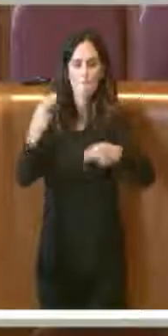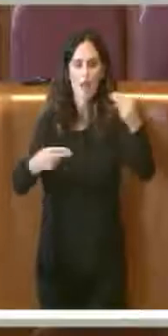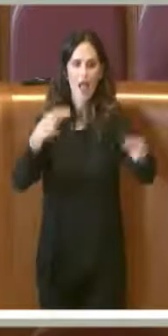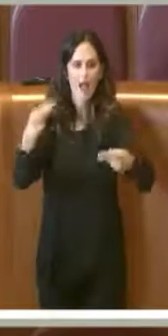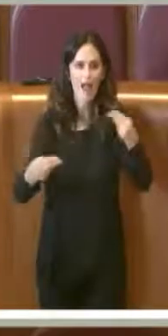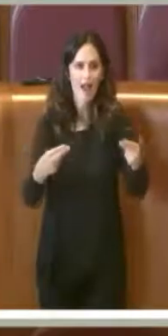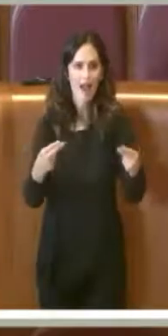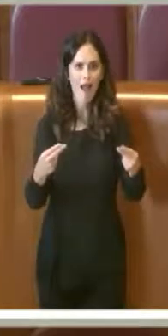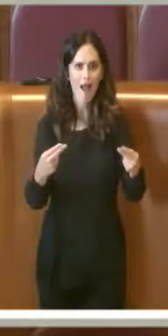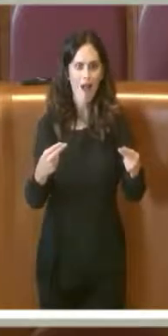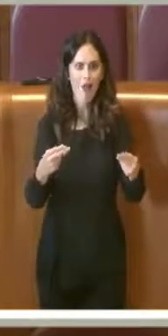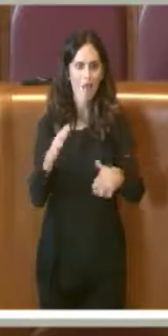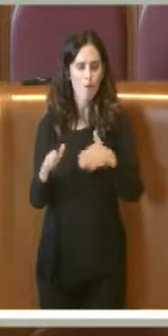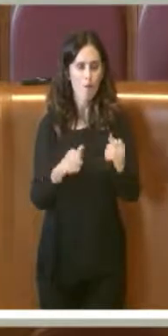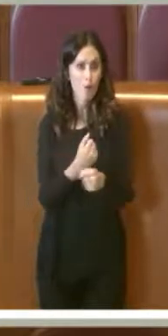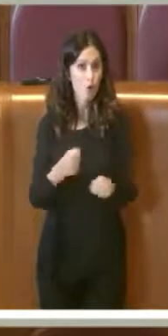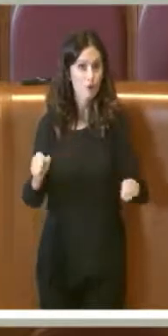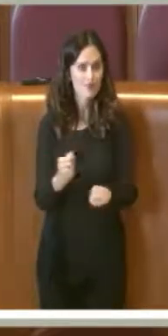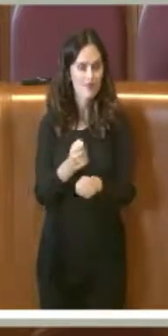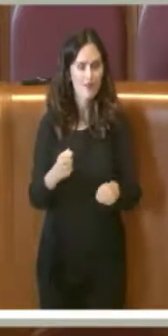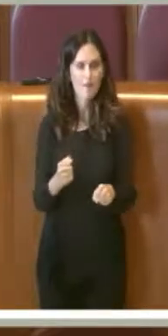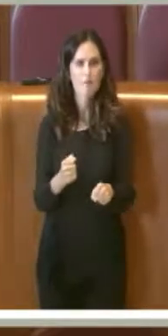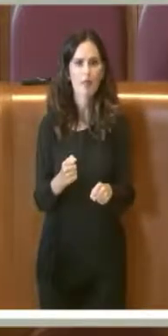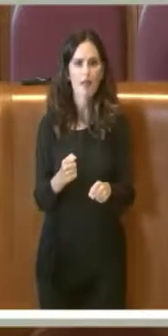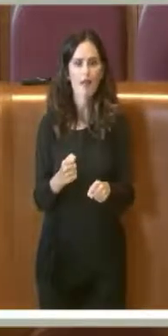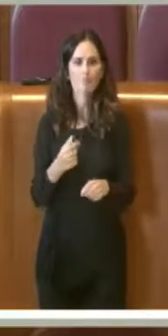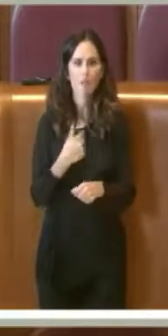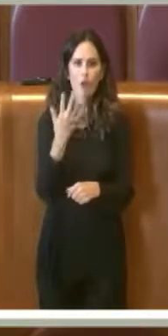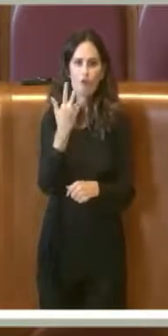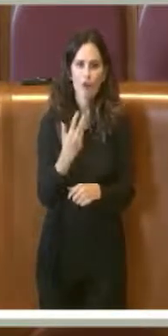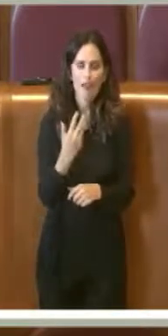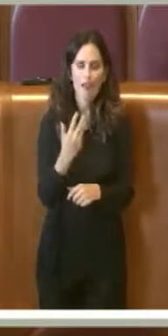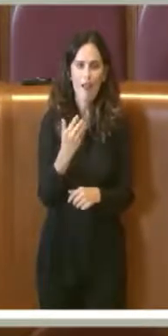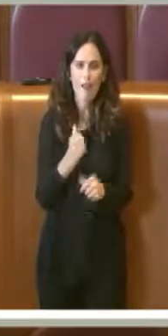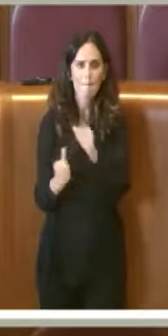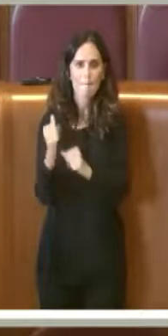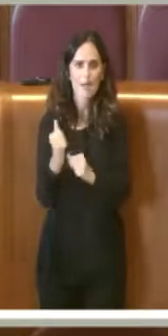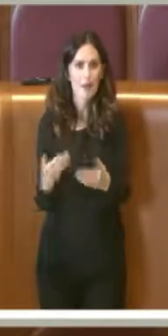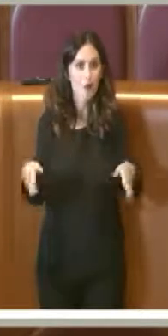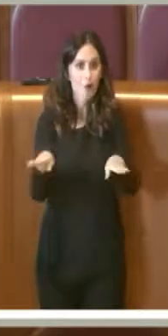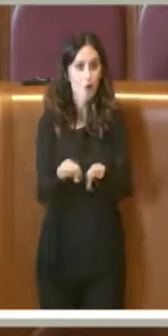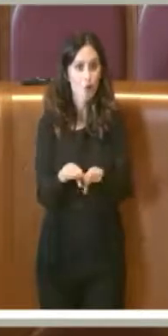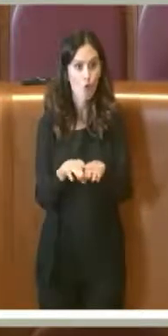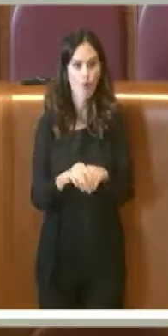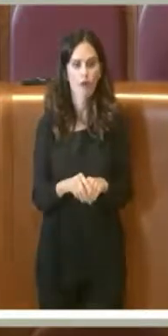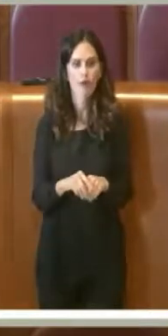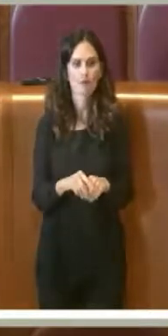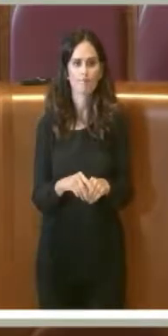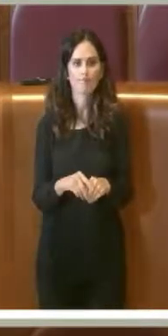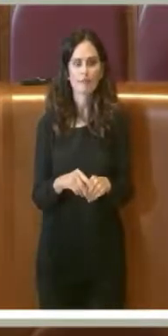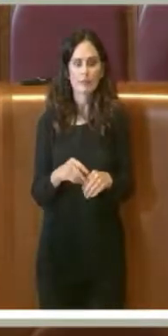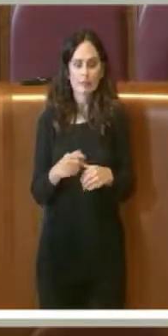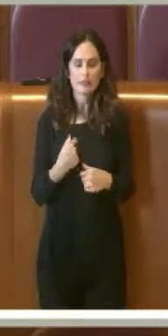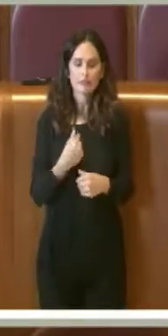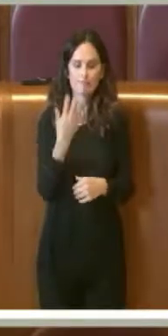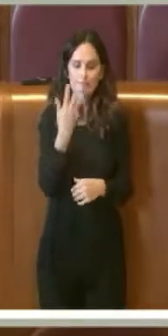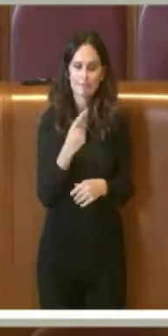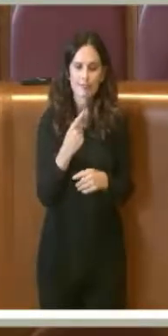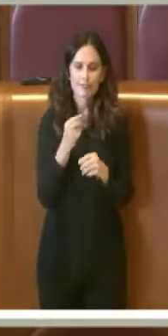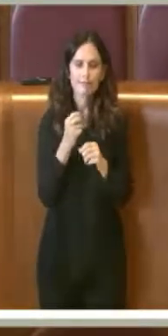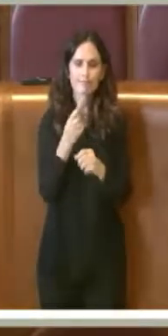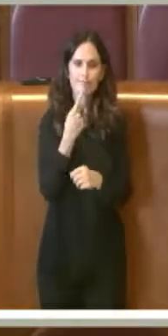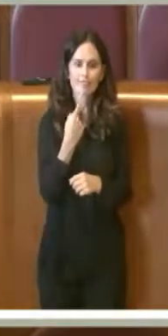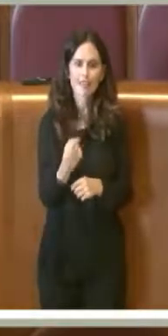Prima di chiudere la seduta, se me lo permettete, un minuto lo rubo. È stata un'esperienza meravigliosa